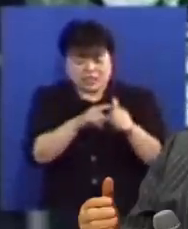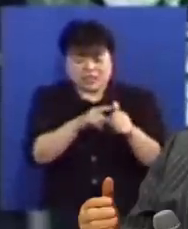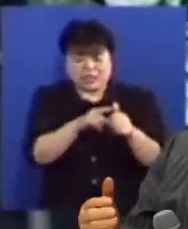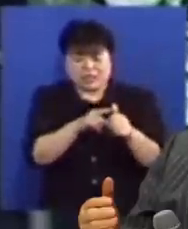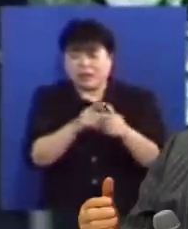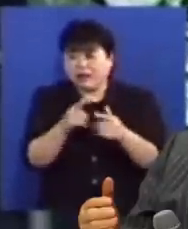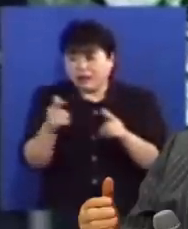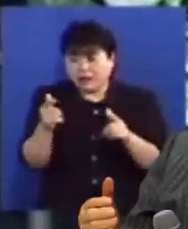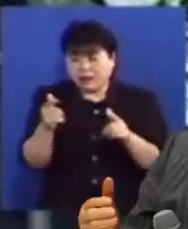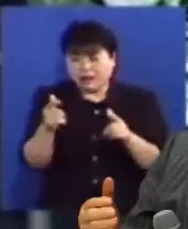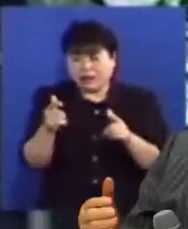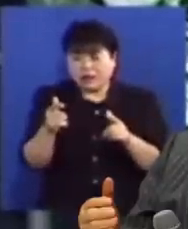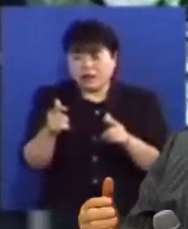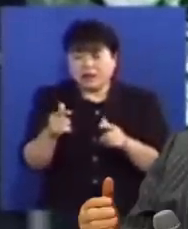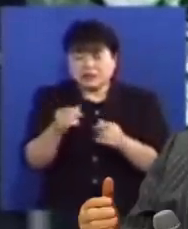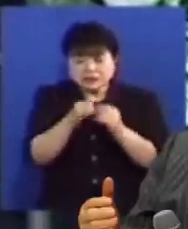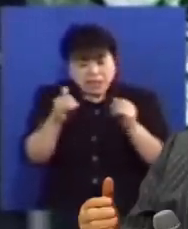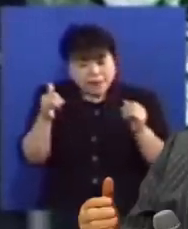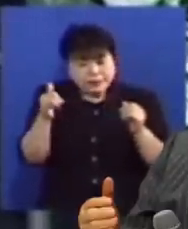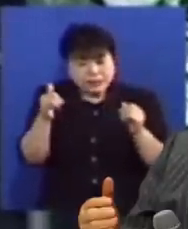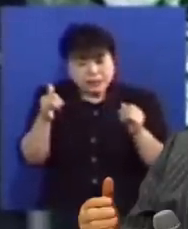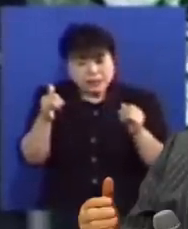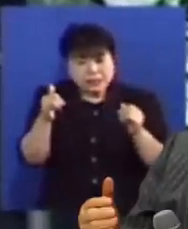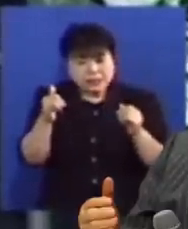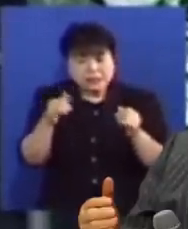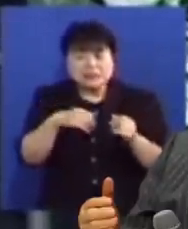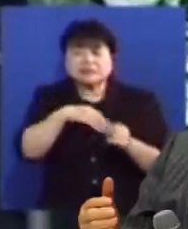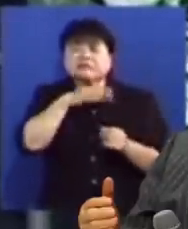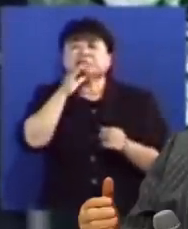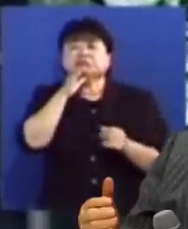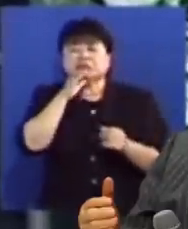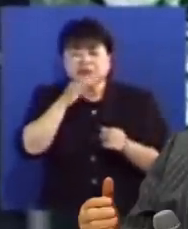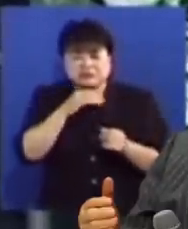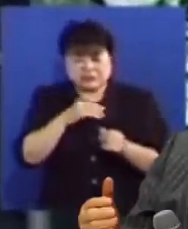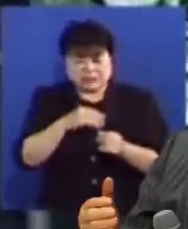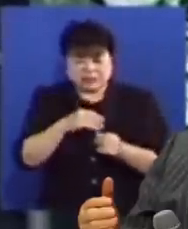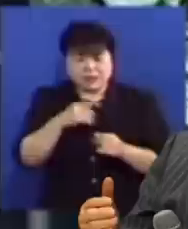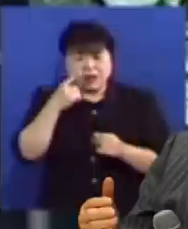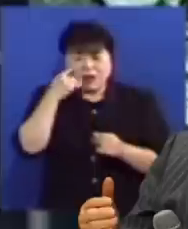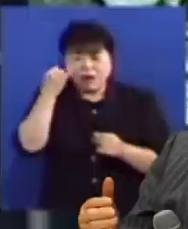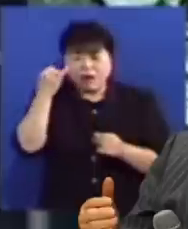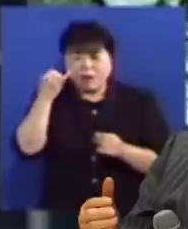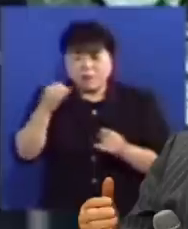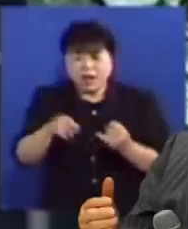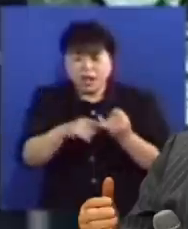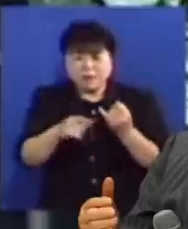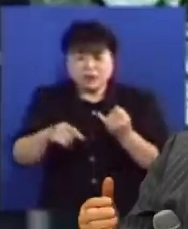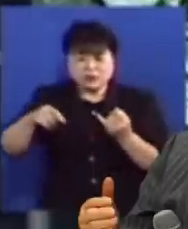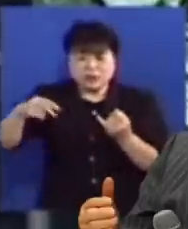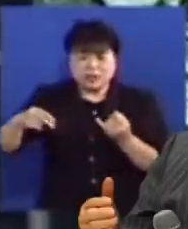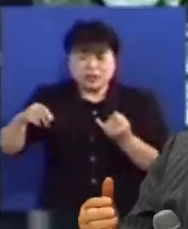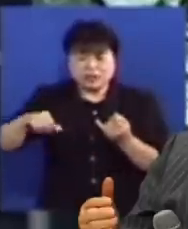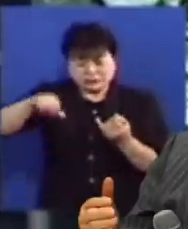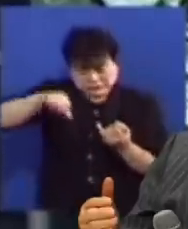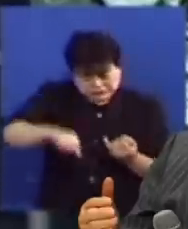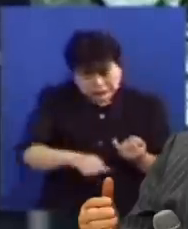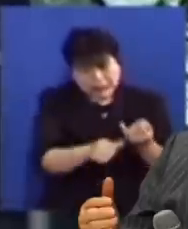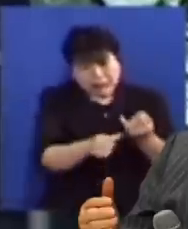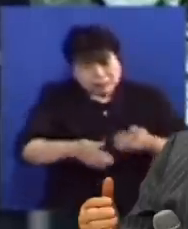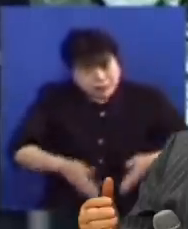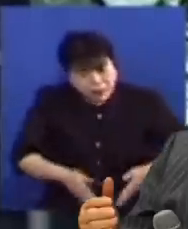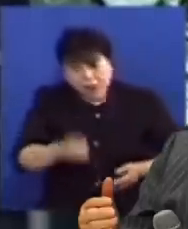아니 어떻게 사람이 거듭날 수 있습니까 나같이 늙은 사람이 어머니 뼈 속에 들어갔다 다시 나올 수 있습니까